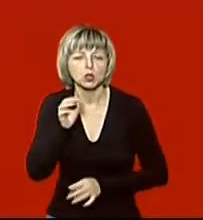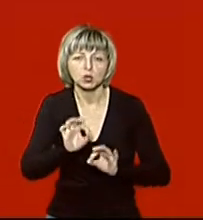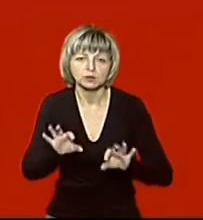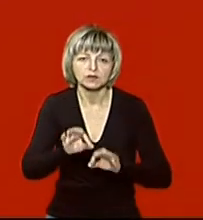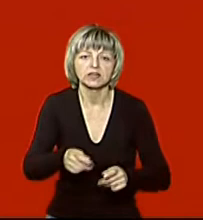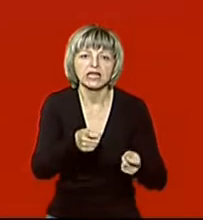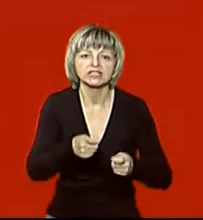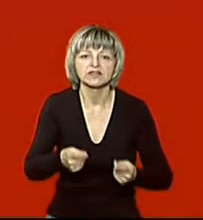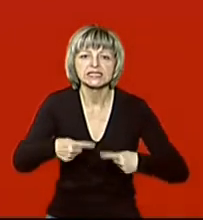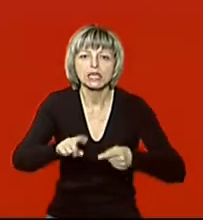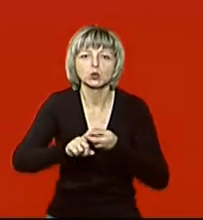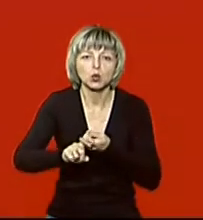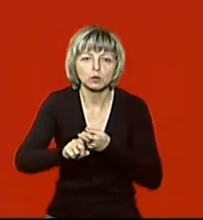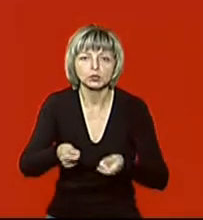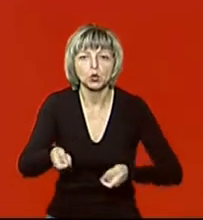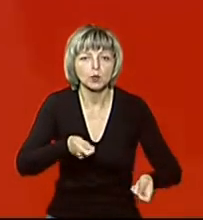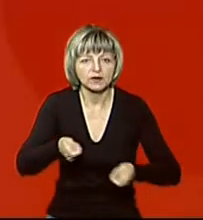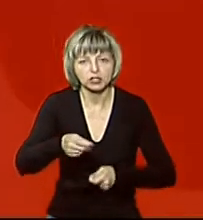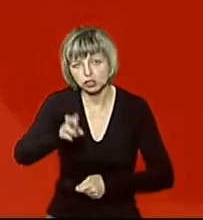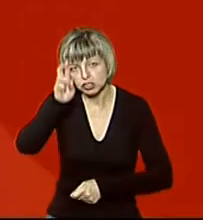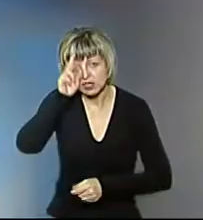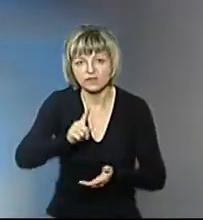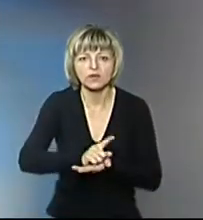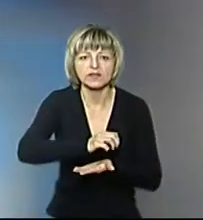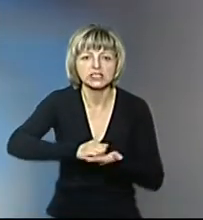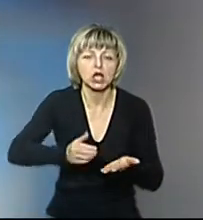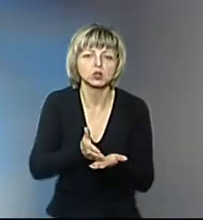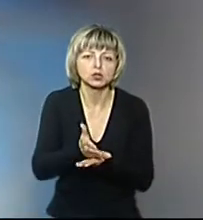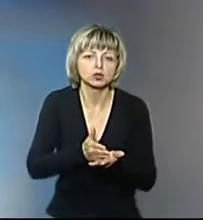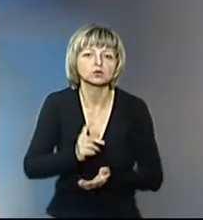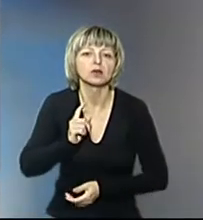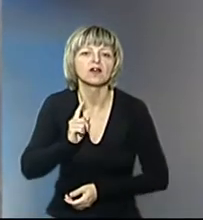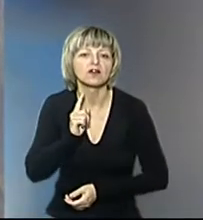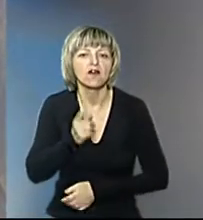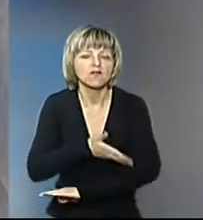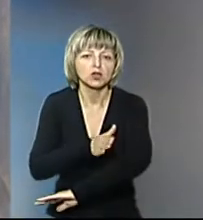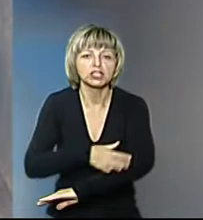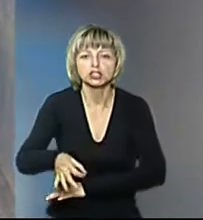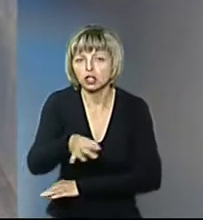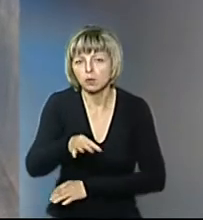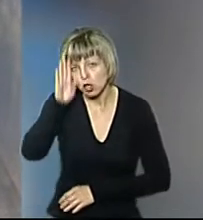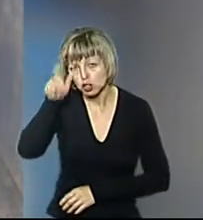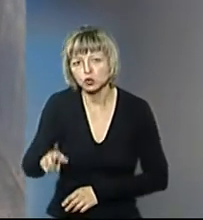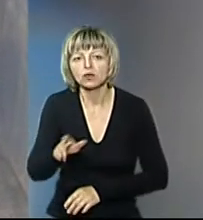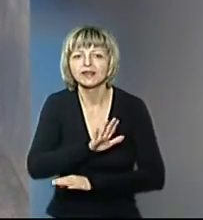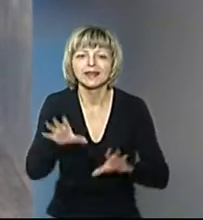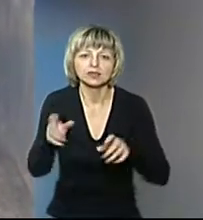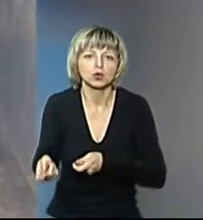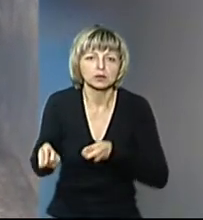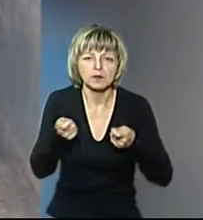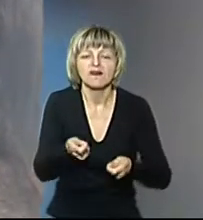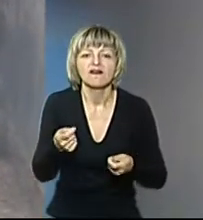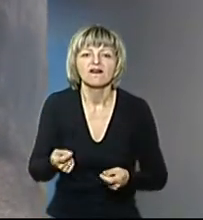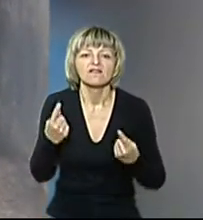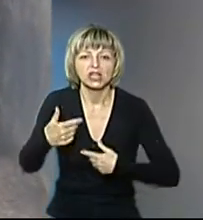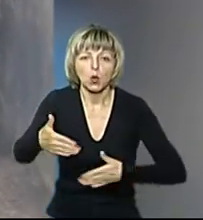завідувачка сектору комунікацій управління Державної фіскальної служби в області Олена Нікотіна, чоловік незаконно транспортував велику